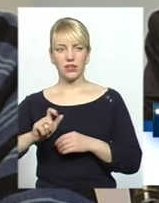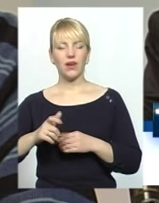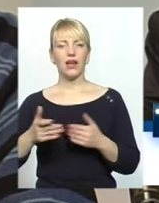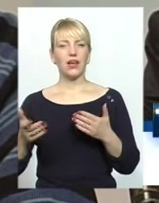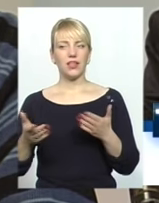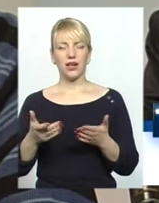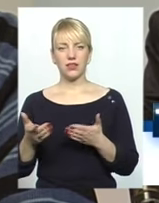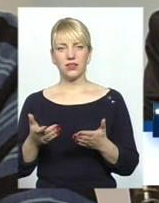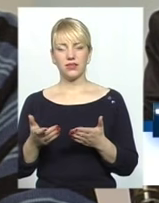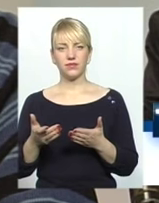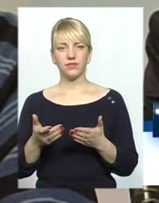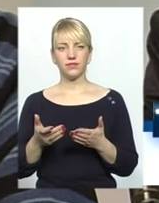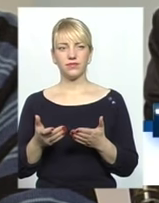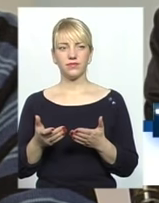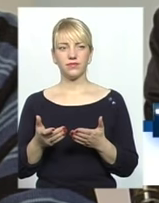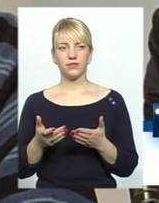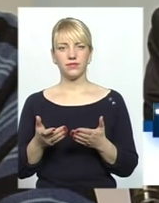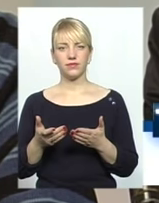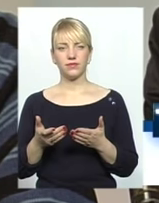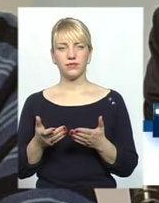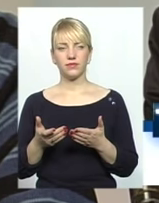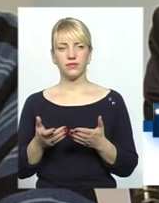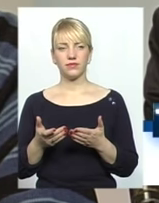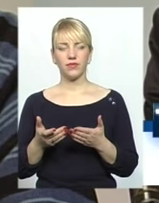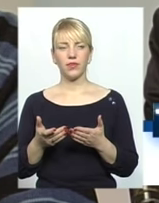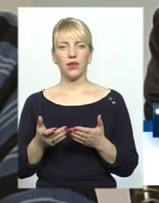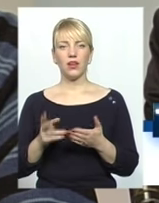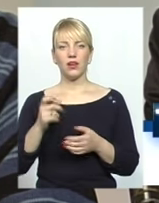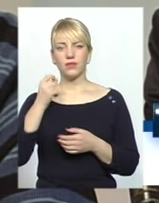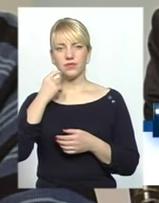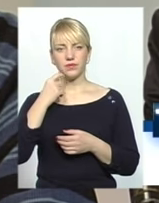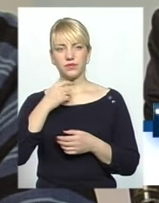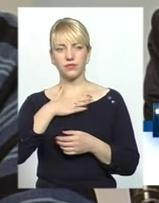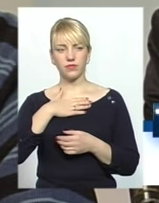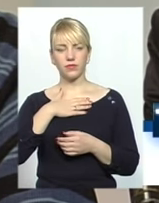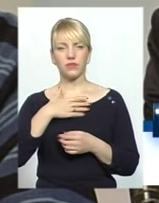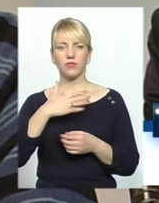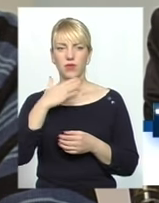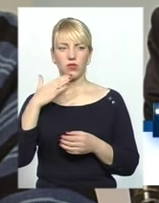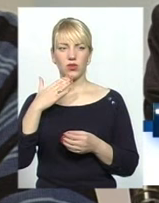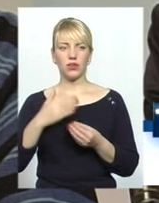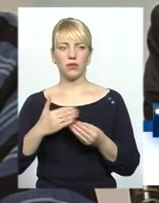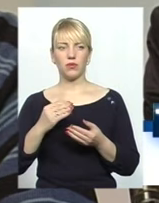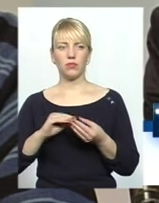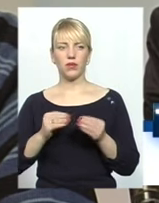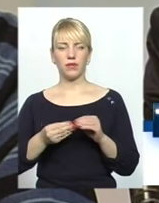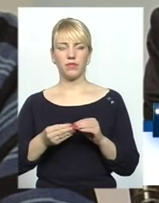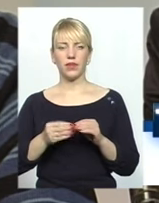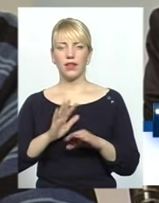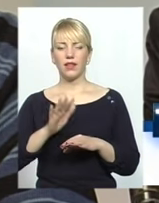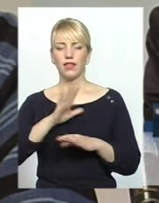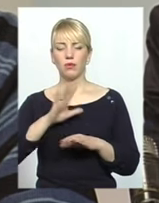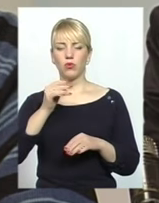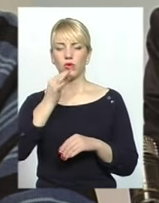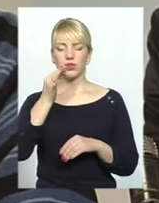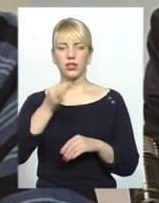завживають алкоголем, дуже багато проблем. Але не було сказано про те,